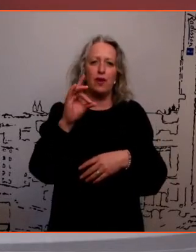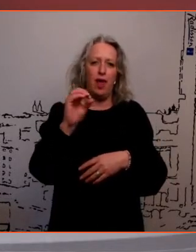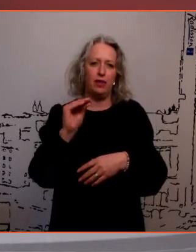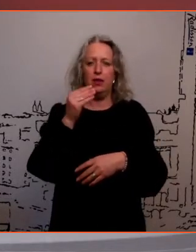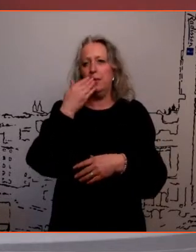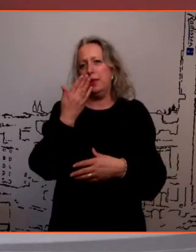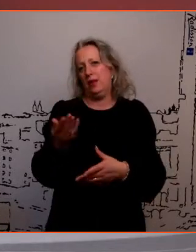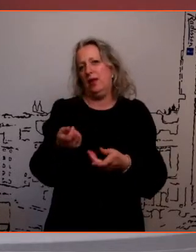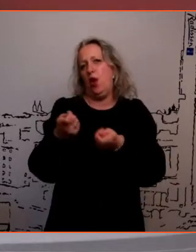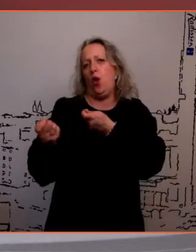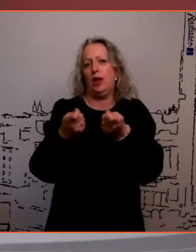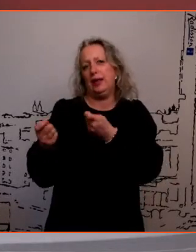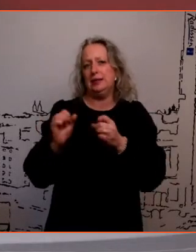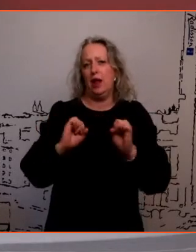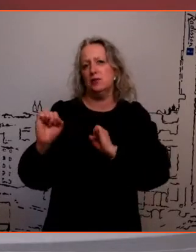võib-olla seal